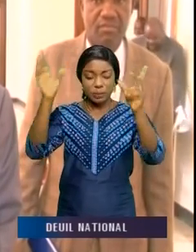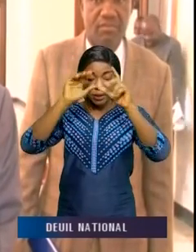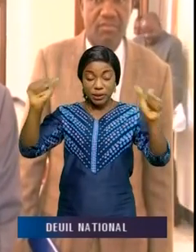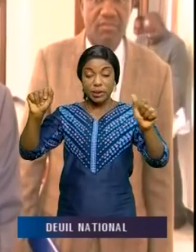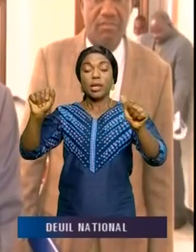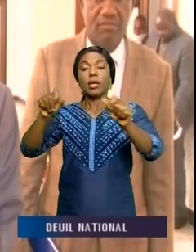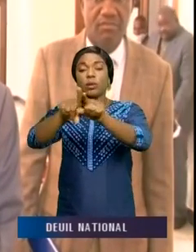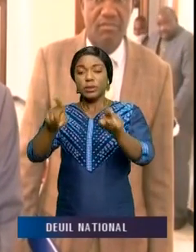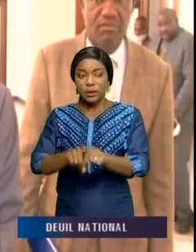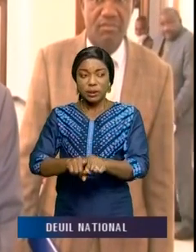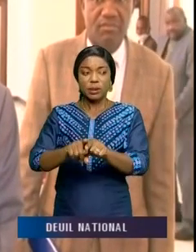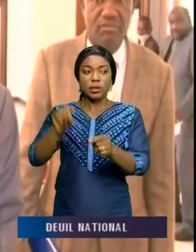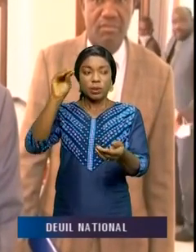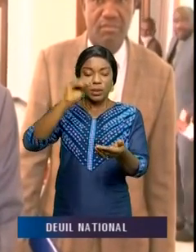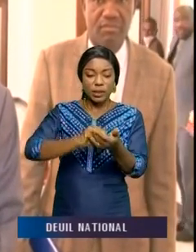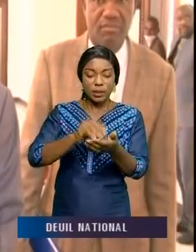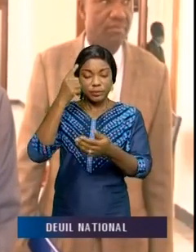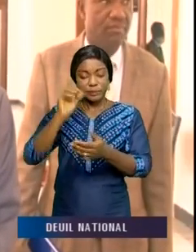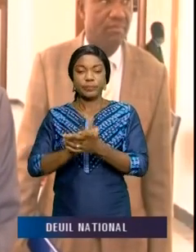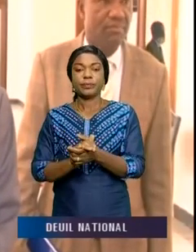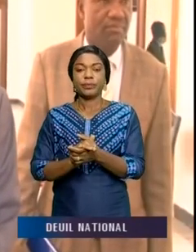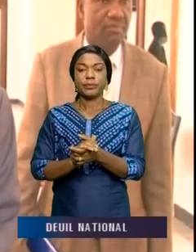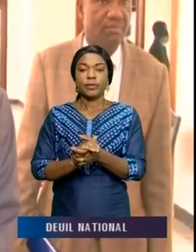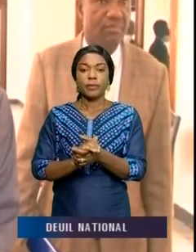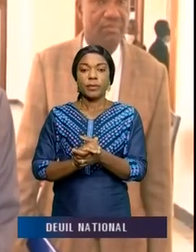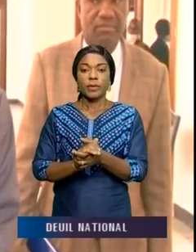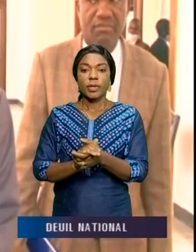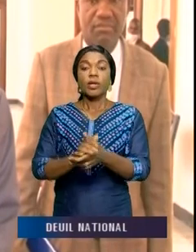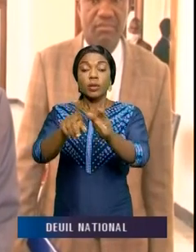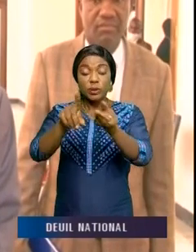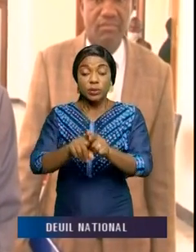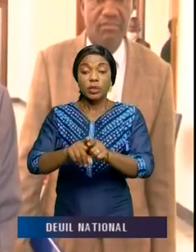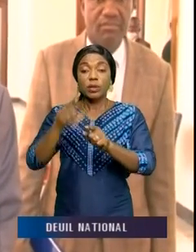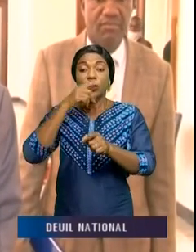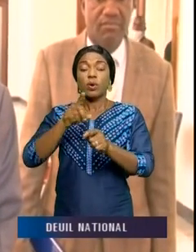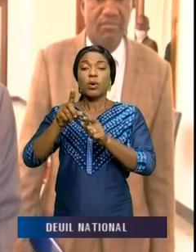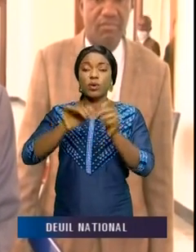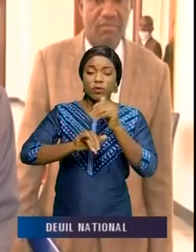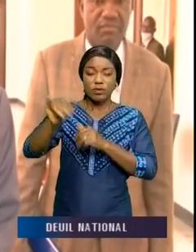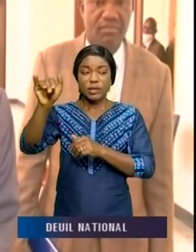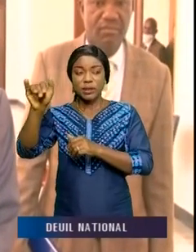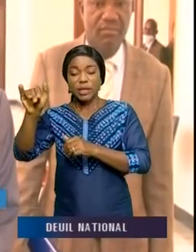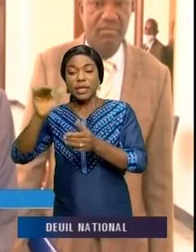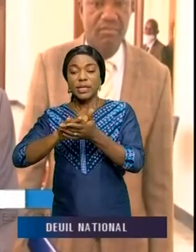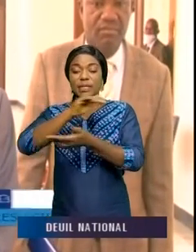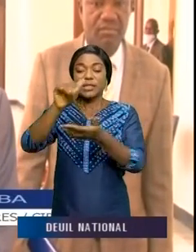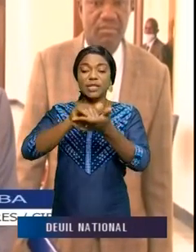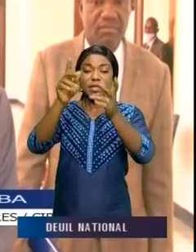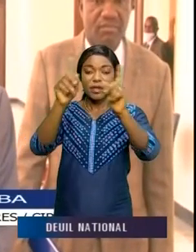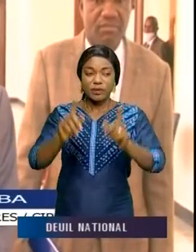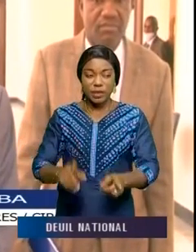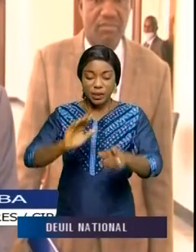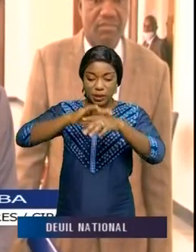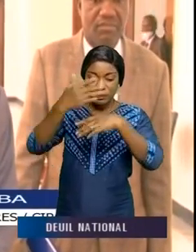suivi la tentative du coup d'État. Et nous avons organisé des missions au Soudan du Sud, dans la République centrafricaine. Et